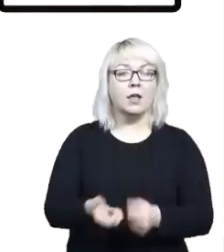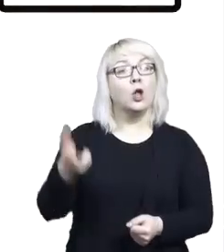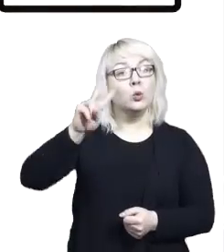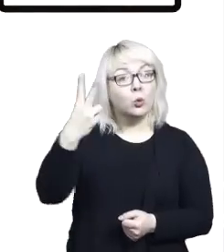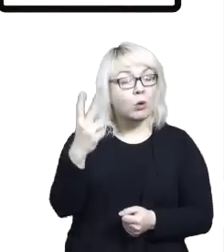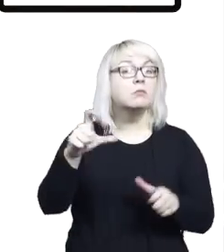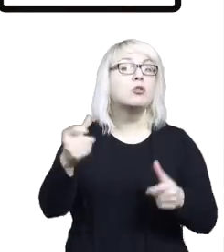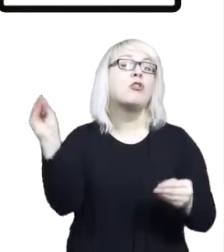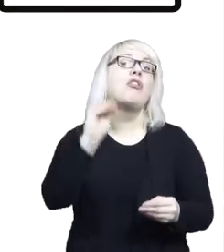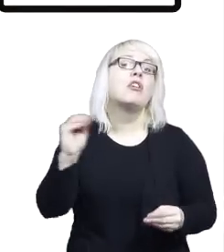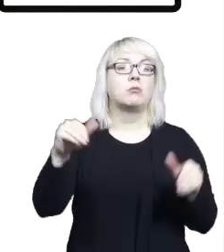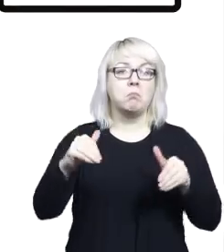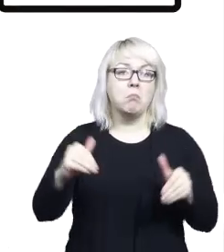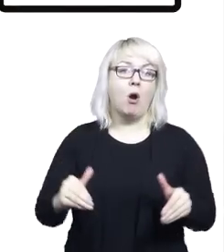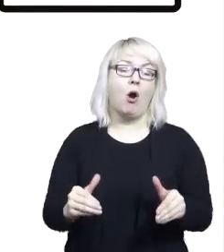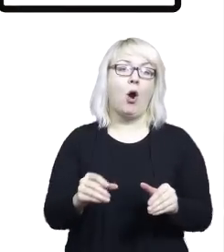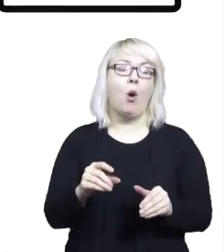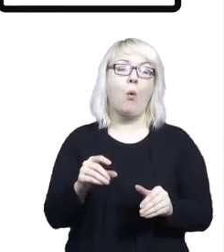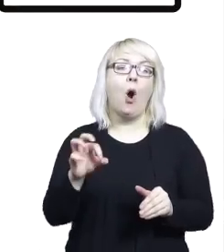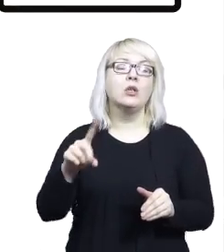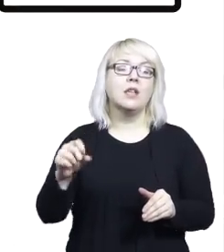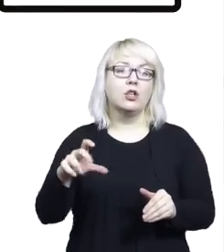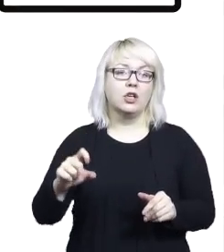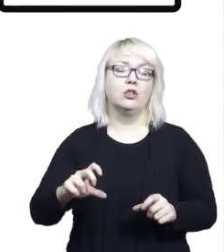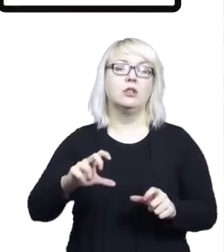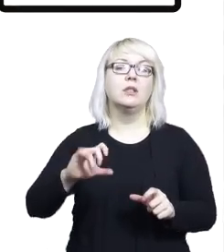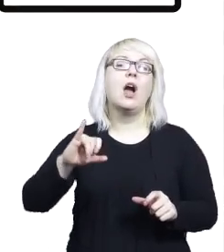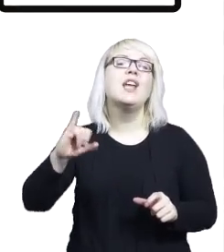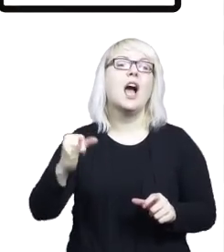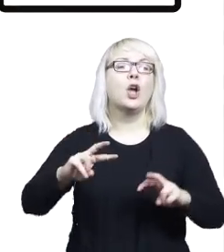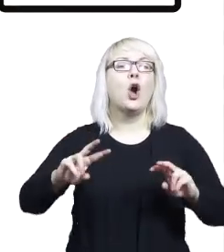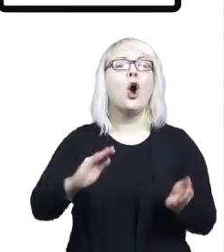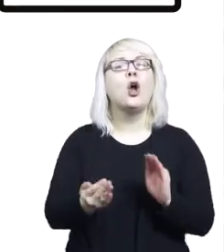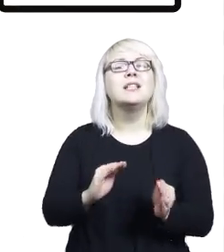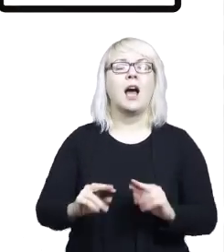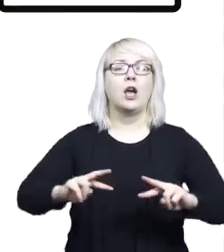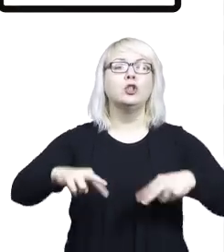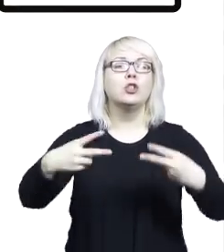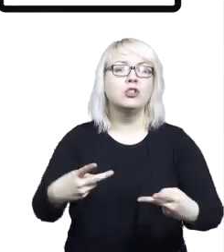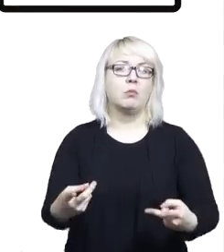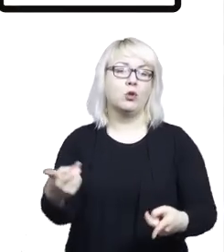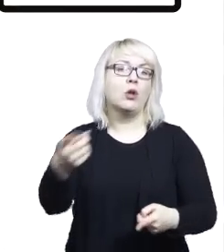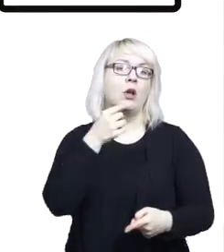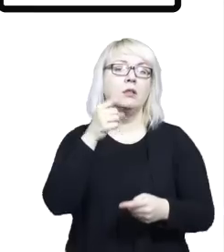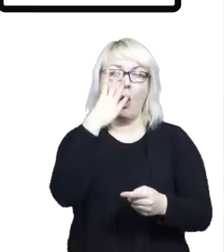Druga. Co jeszcze mogą oznaczać? O jakich poziomach dostępności, o jakich rodzajach udogodnień, ułatwiń dla różnych osób